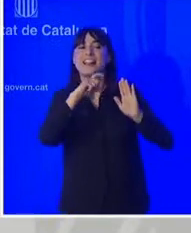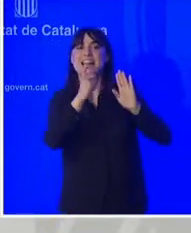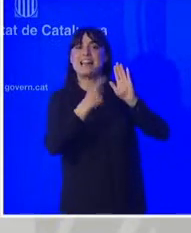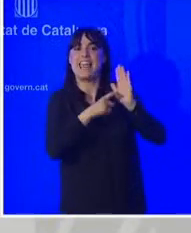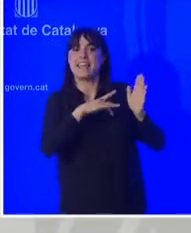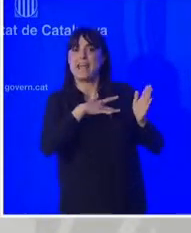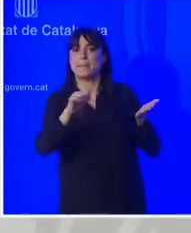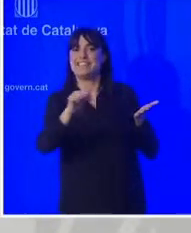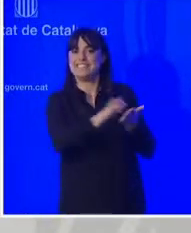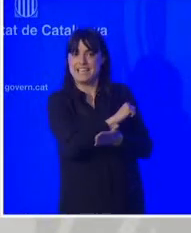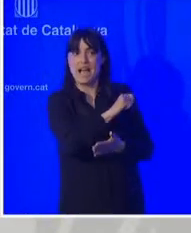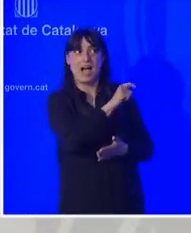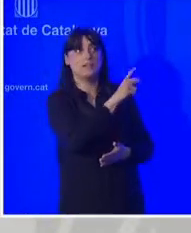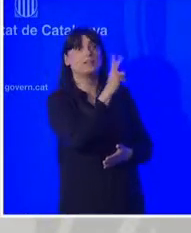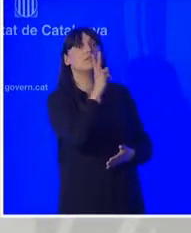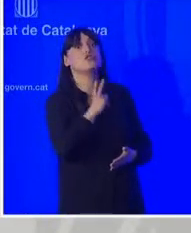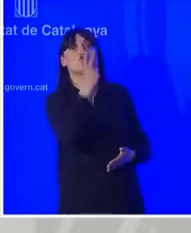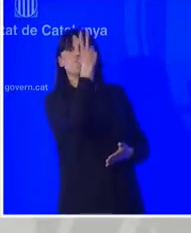govern espanyol Gràcies